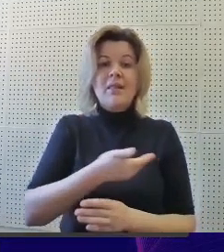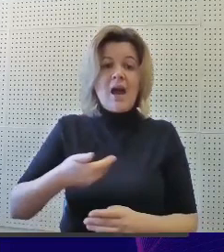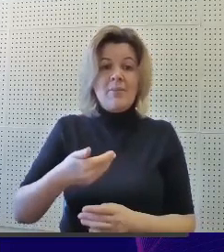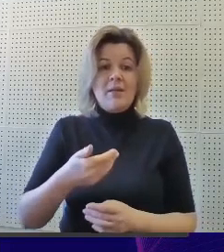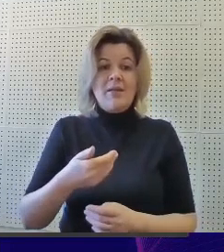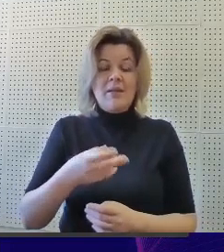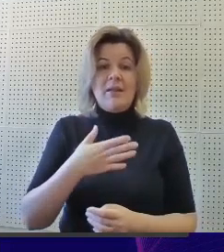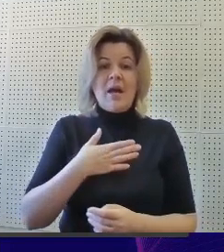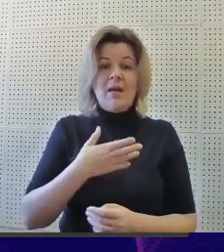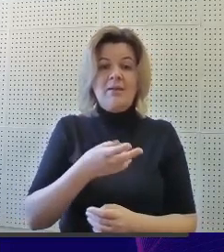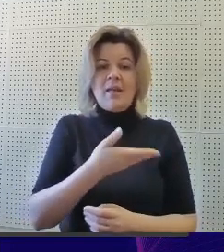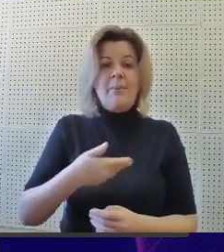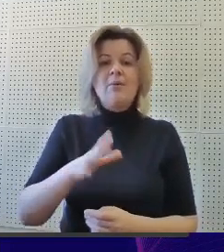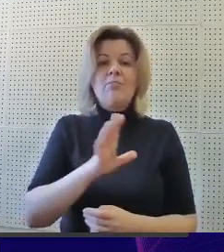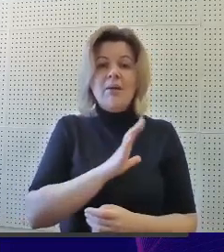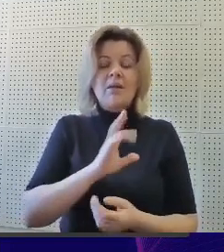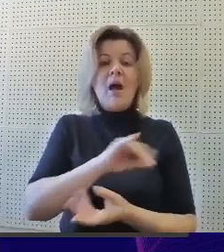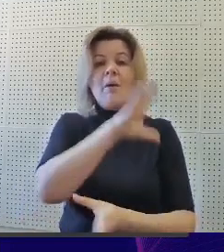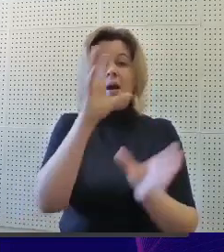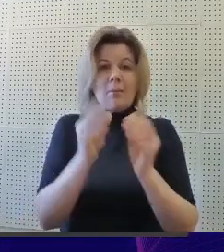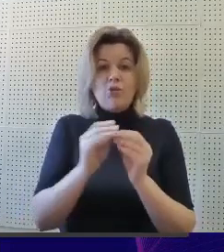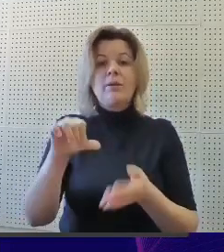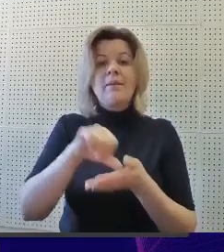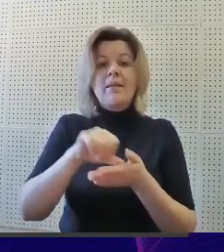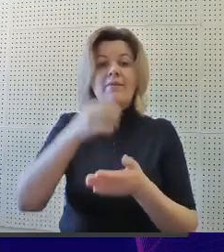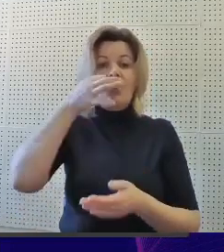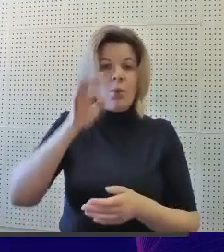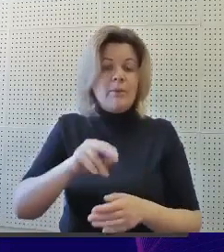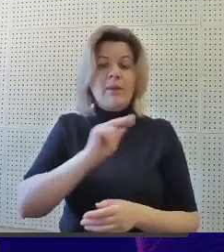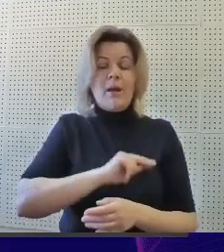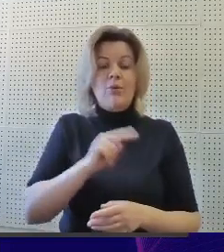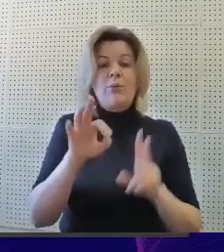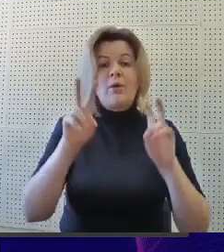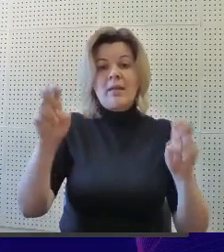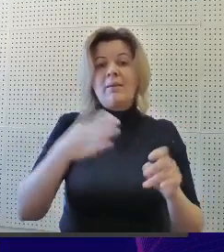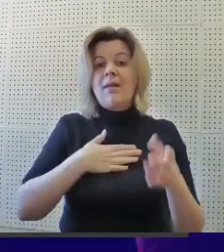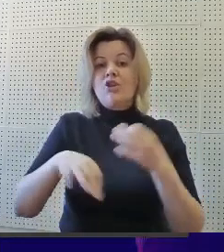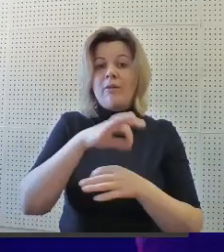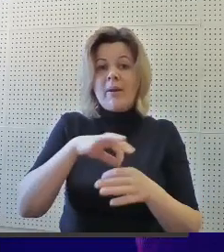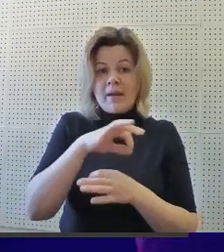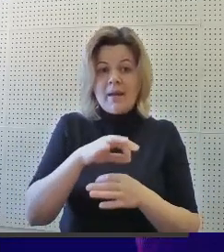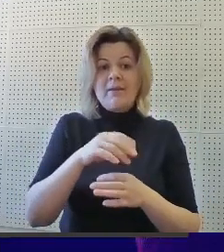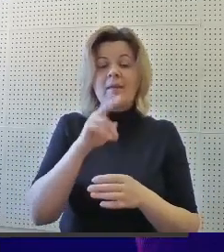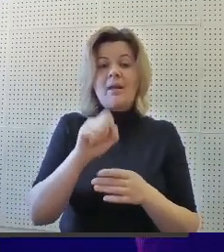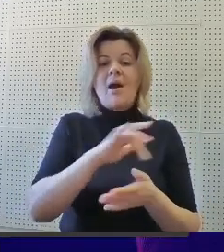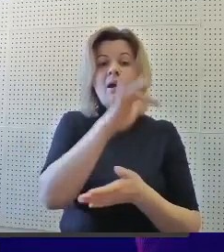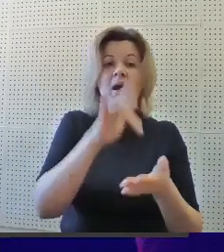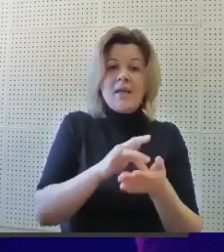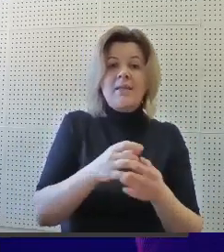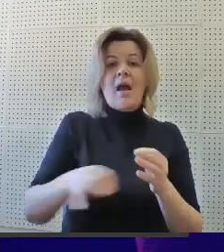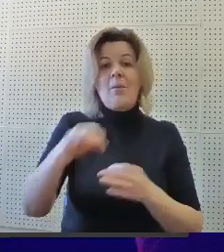Нами нами был обобщен и представлен опыт работы по теме нашего проекта